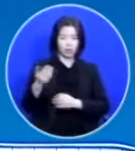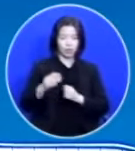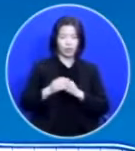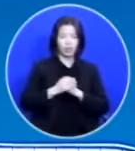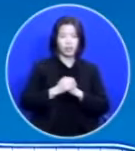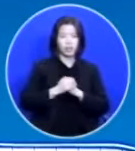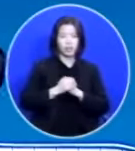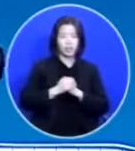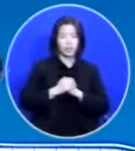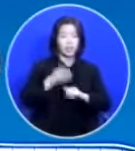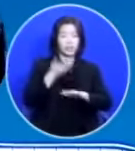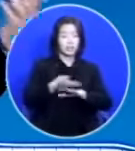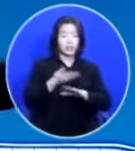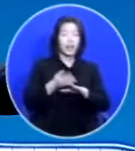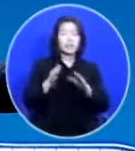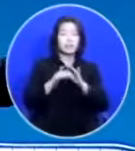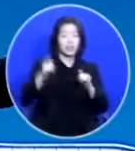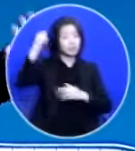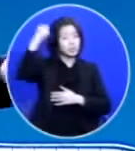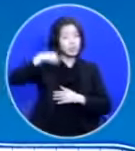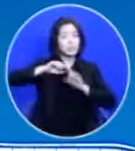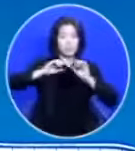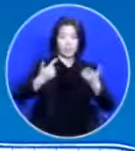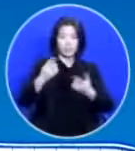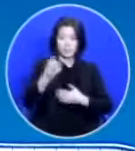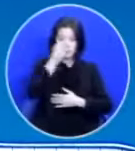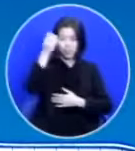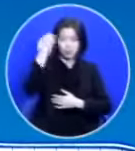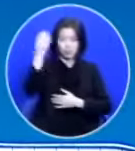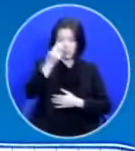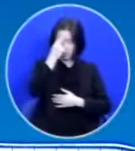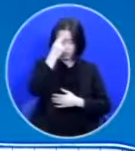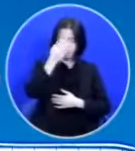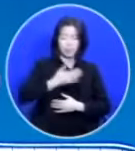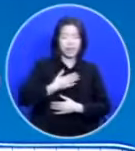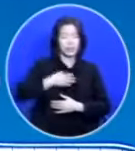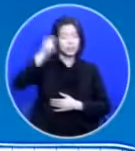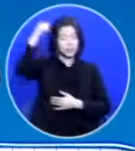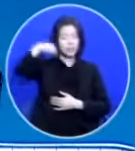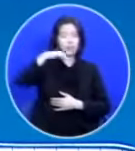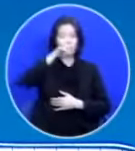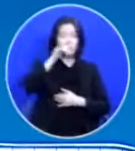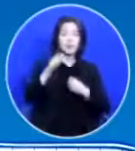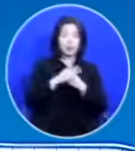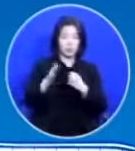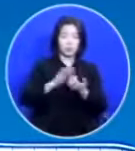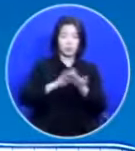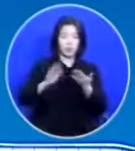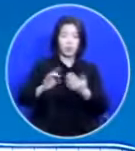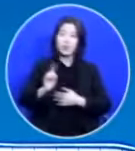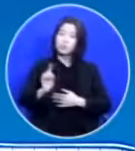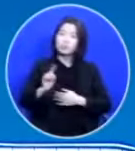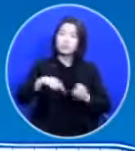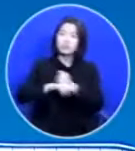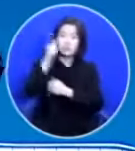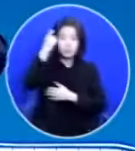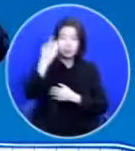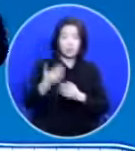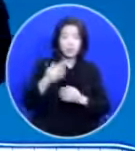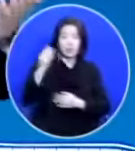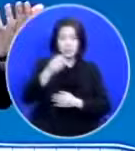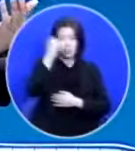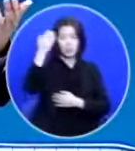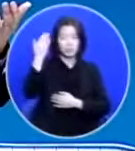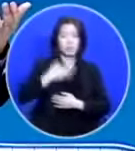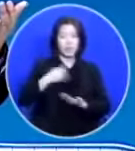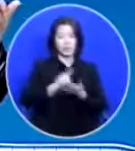다른 사람이 느끼지 않는 성령의 근심을 나는 느끼고 있습니다 그건 무슨 이야기예요 성령님이 나를